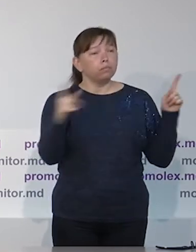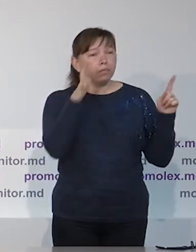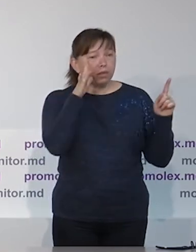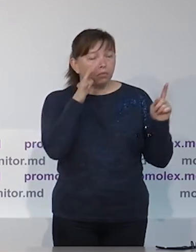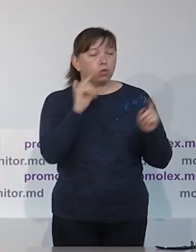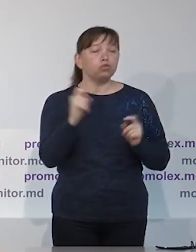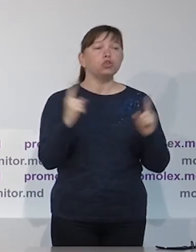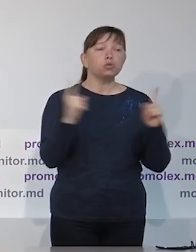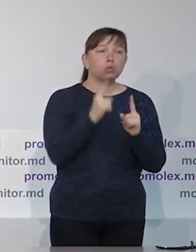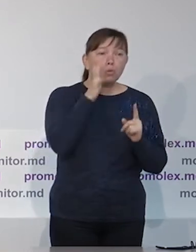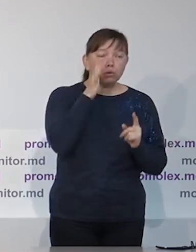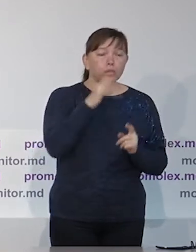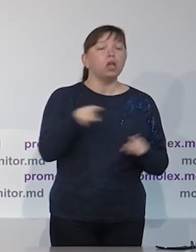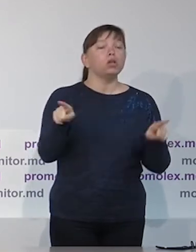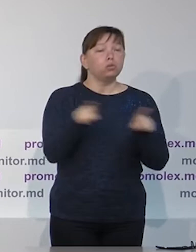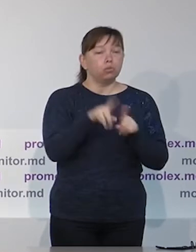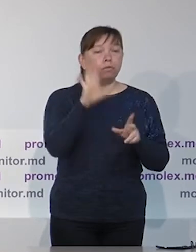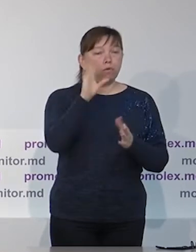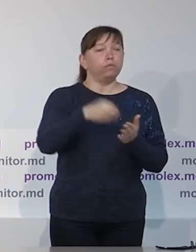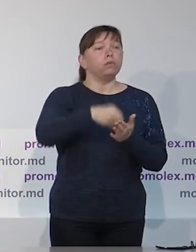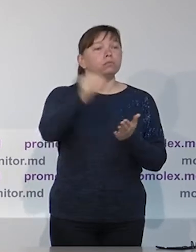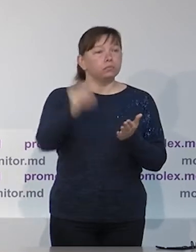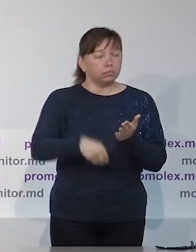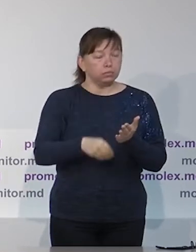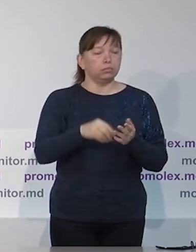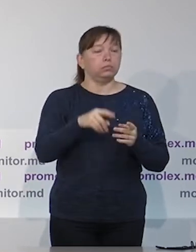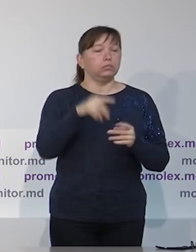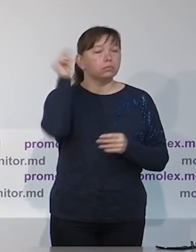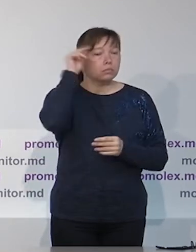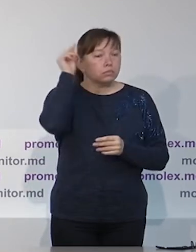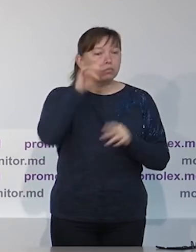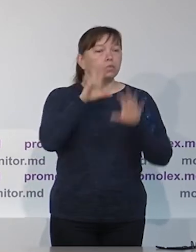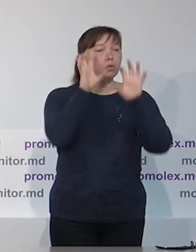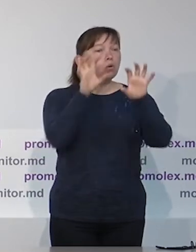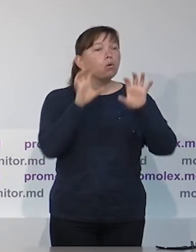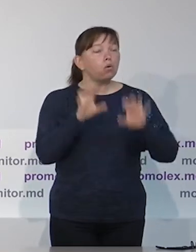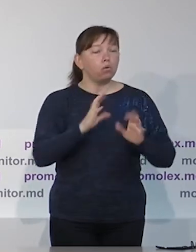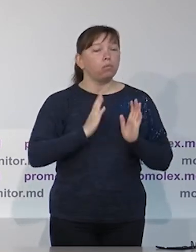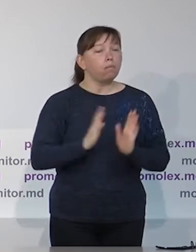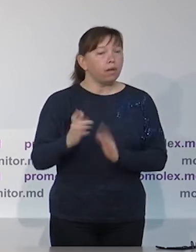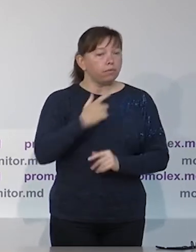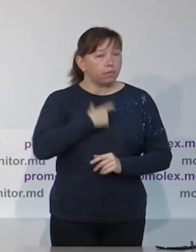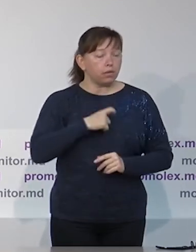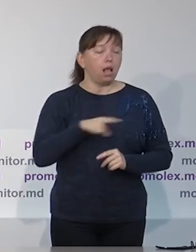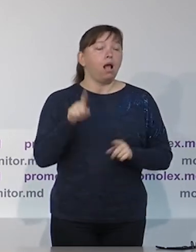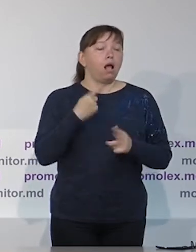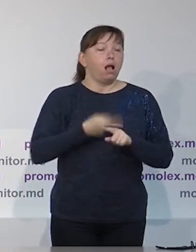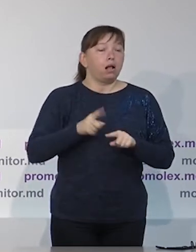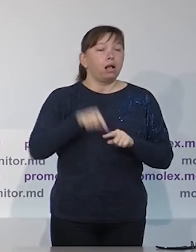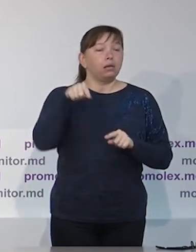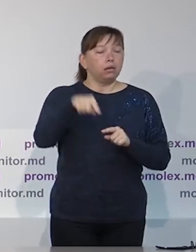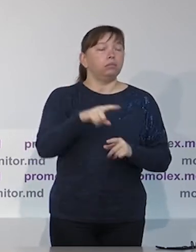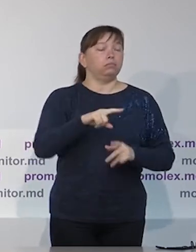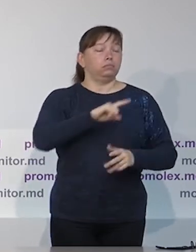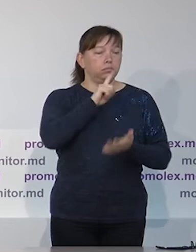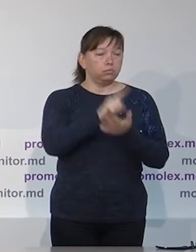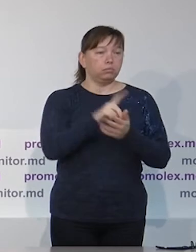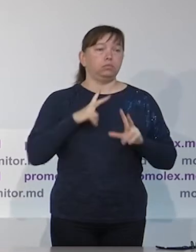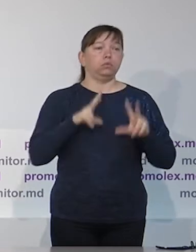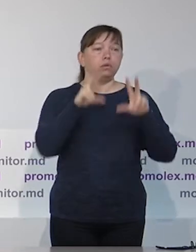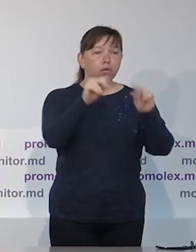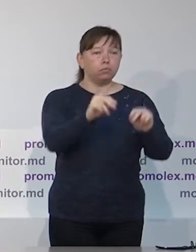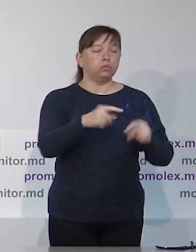и сейчас тоже не будет исключения как для долгосрочных, так и для краткосрочных наблюдателей. Они также подпишут